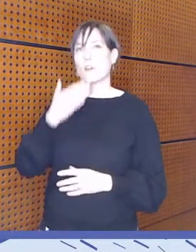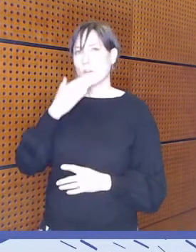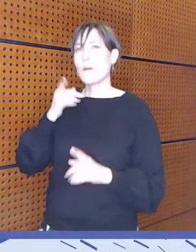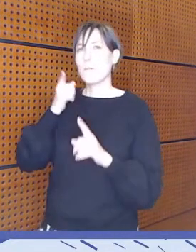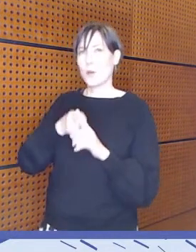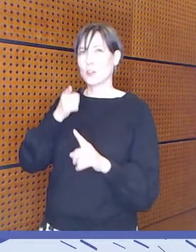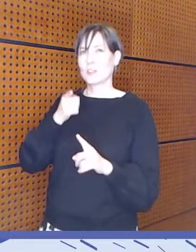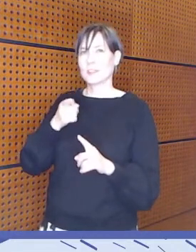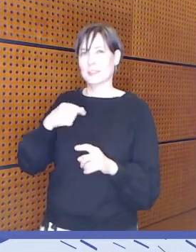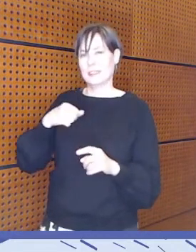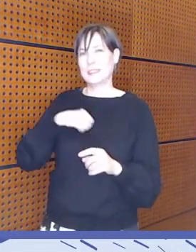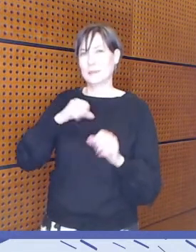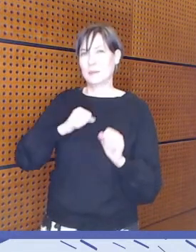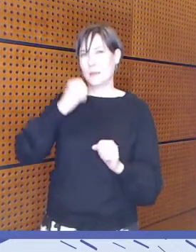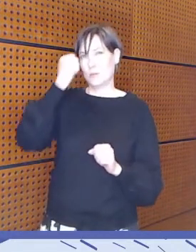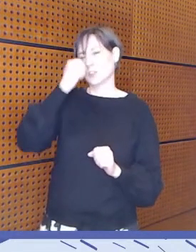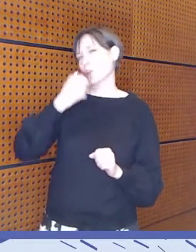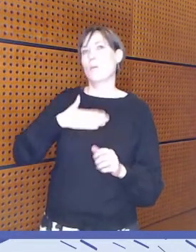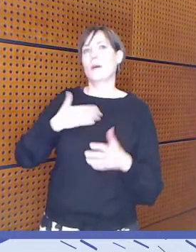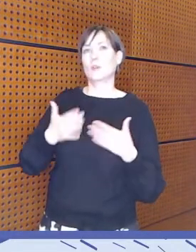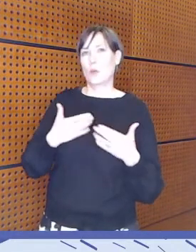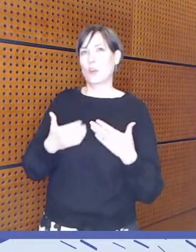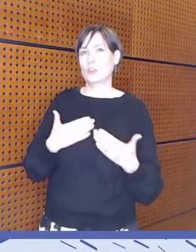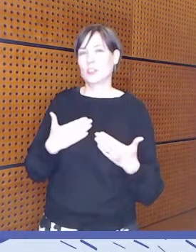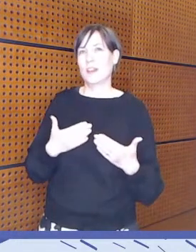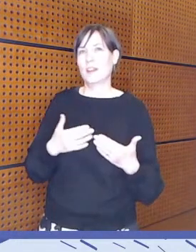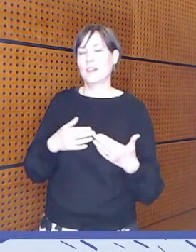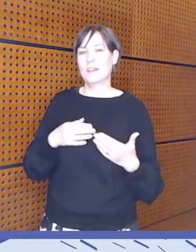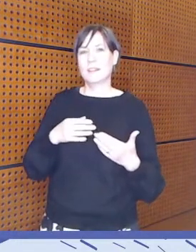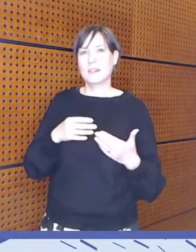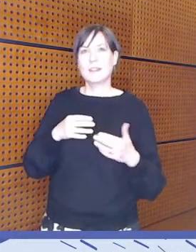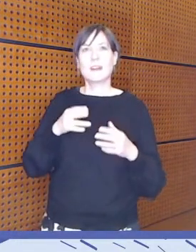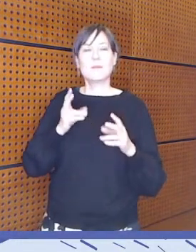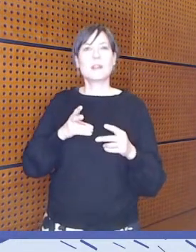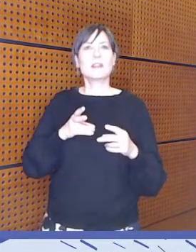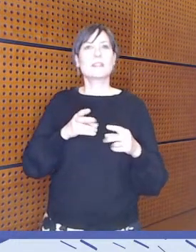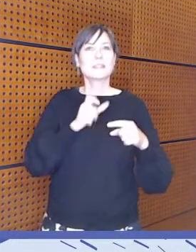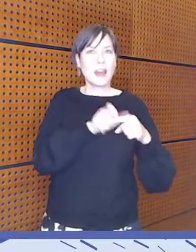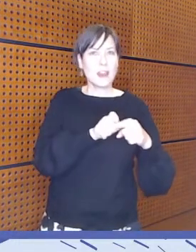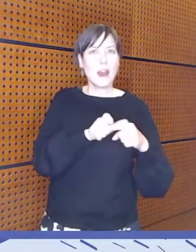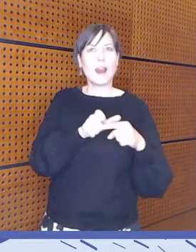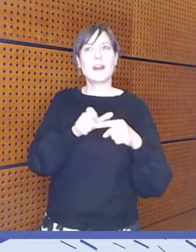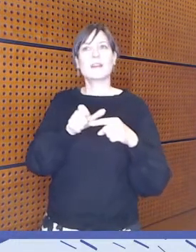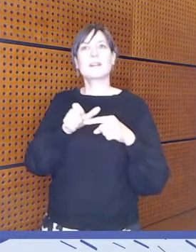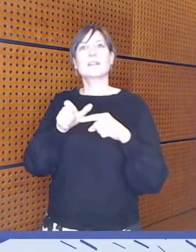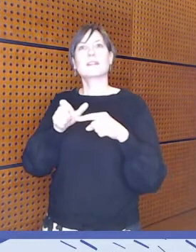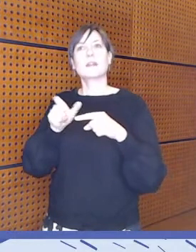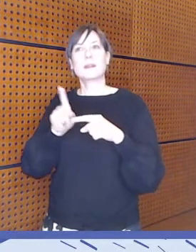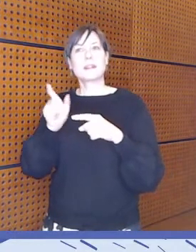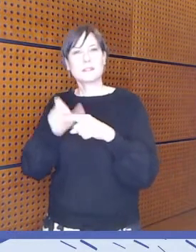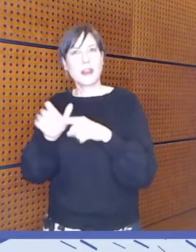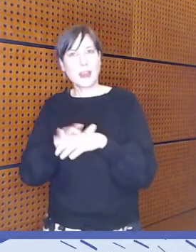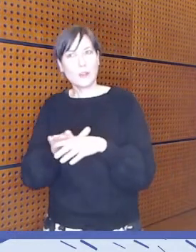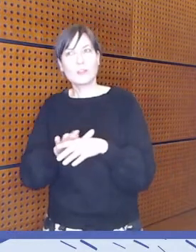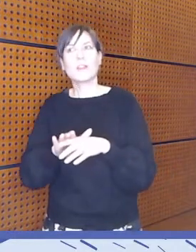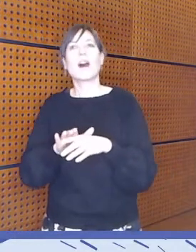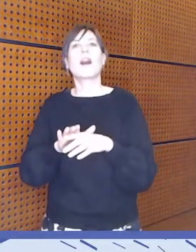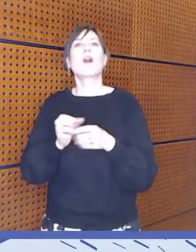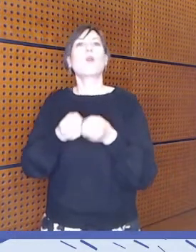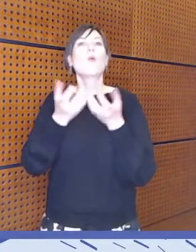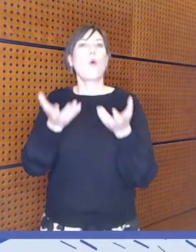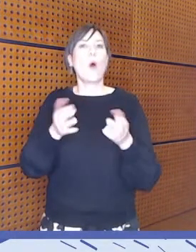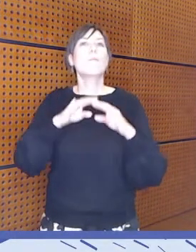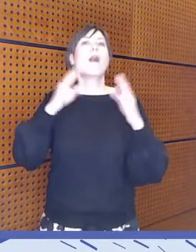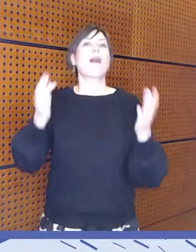muistaa tämä itsekin omassa työssä nyt tämä sanasto ja termien merkitys myöskin. Ja ne luovat tietenkin sitä maailmaa ja sitä mielikuvaa ja